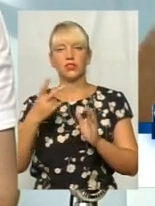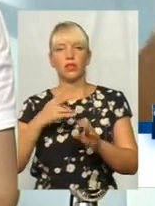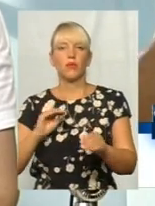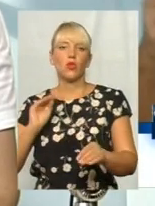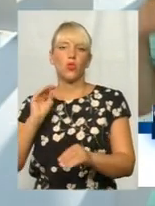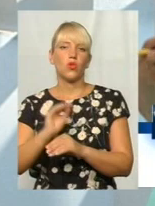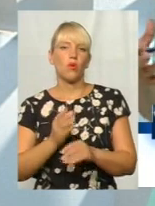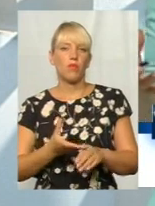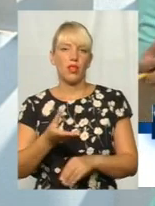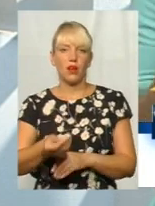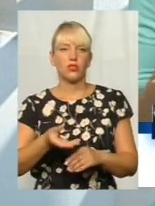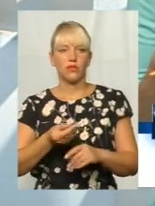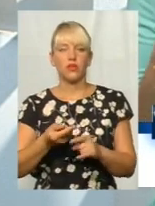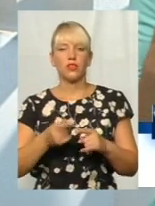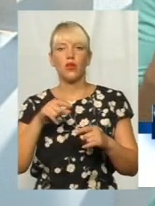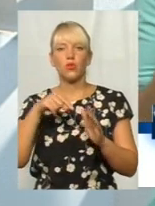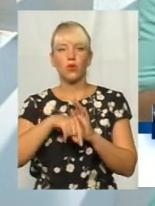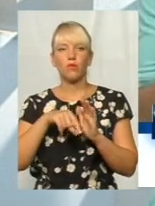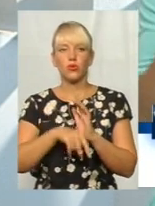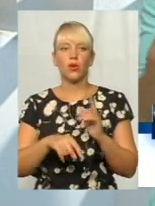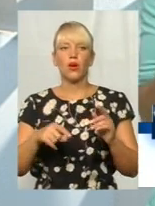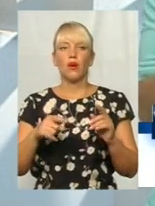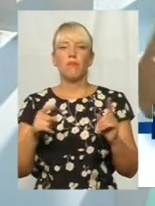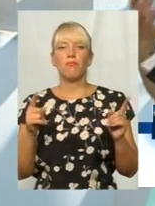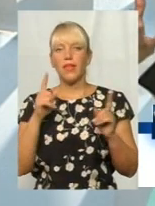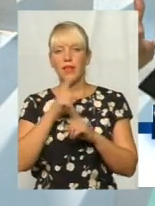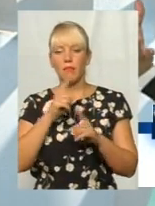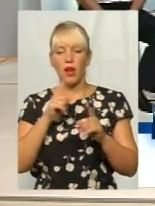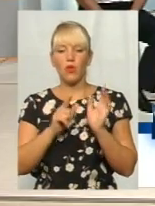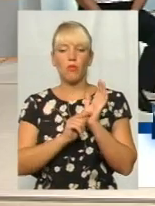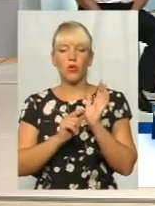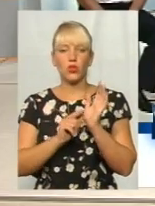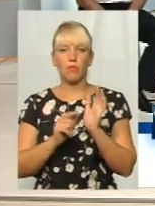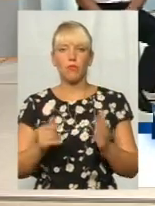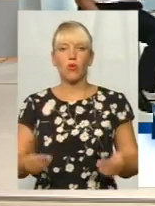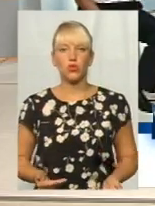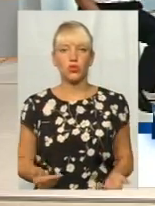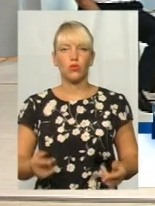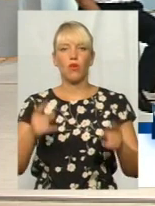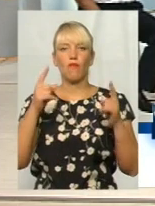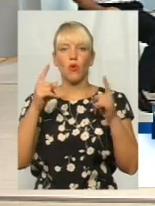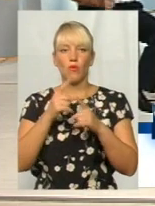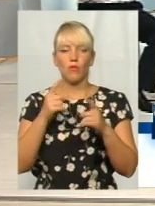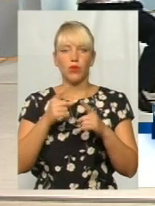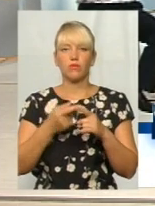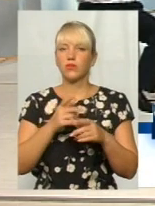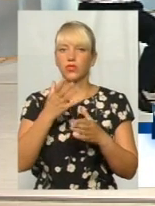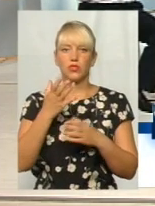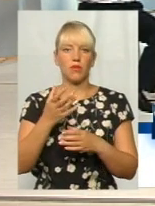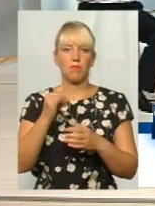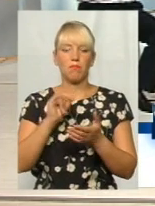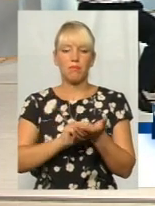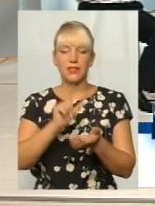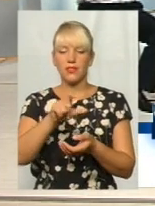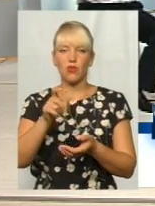Тобто мінімального прожиткового рівня у нас пенсіонер не має. Не отримає. Тобто, якщо